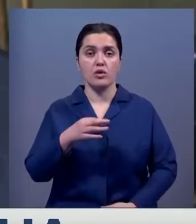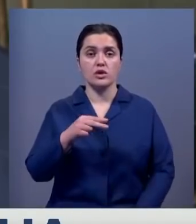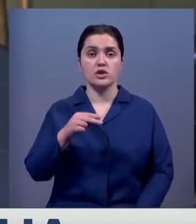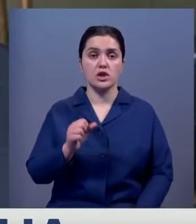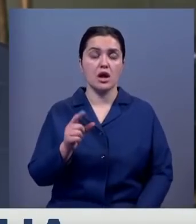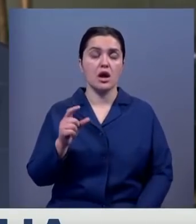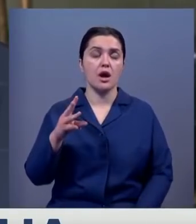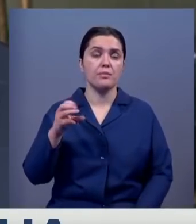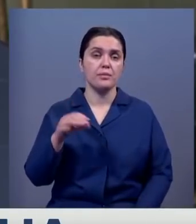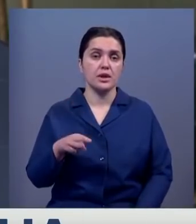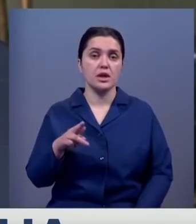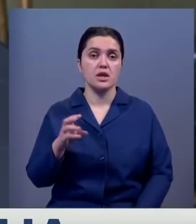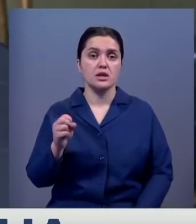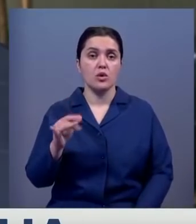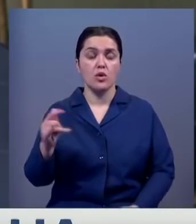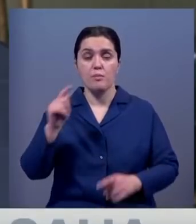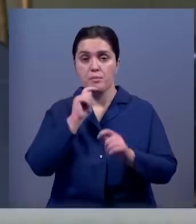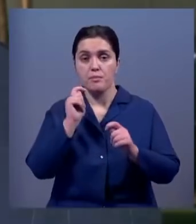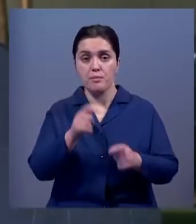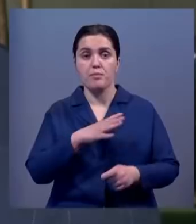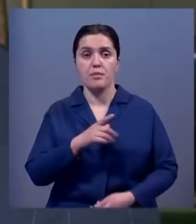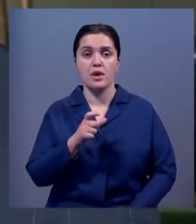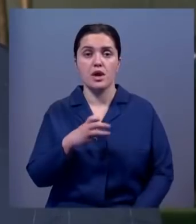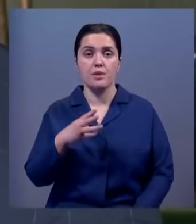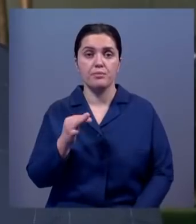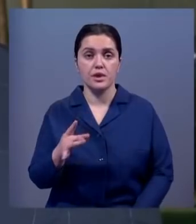Его в свое время мавзолею подарил Эмир Тимур.